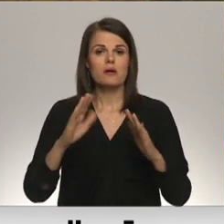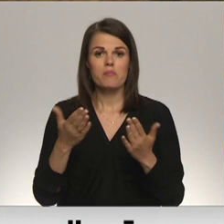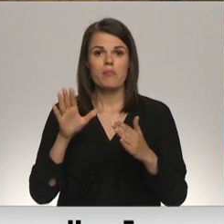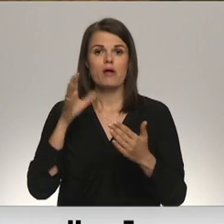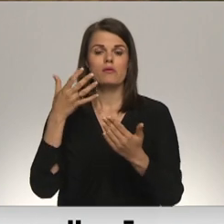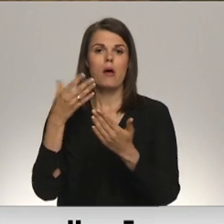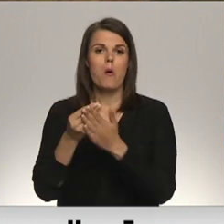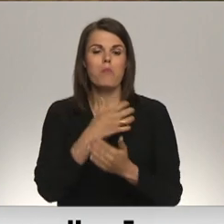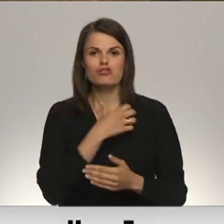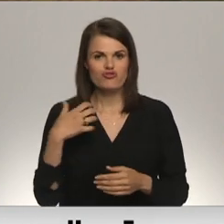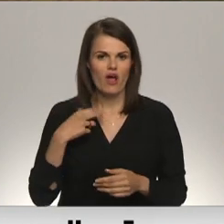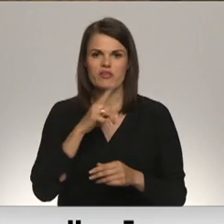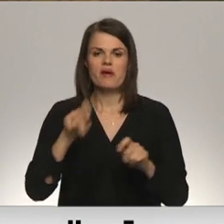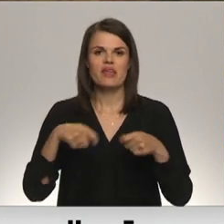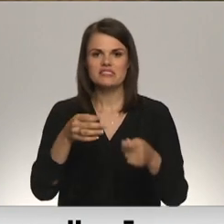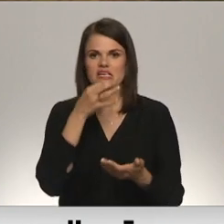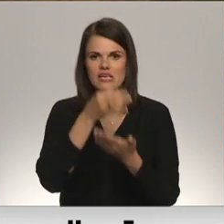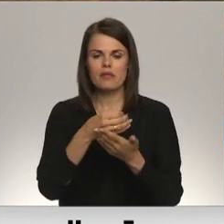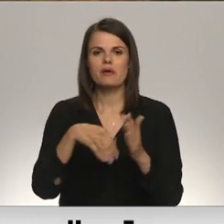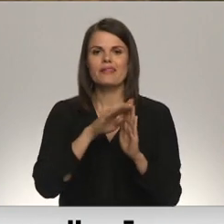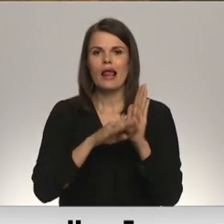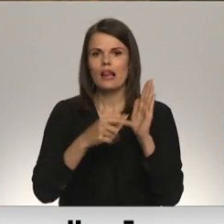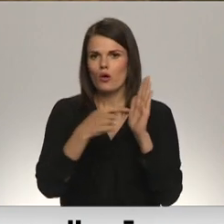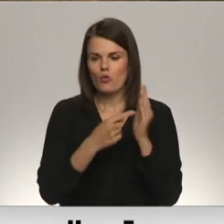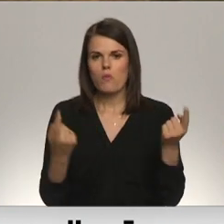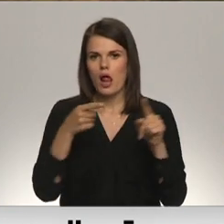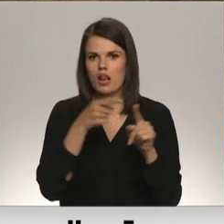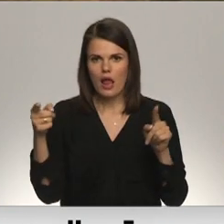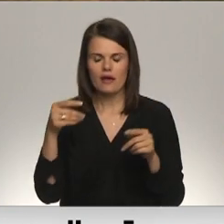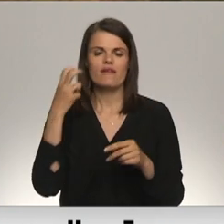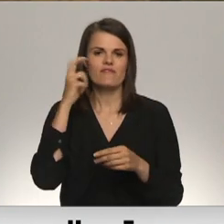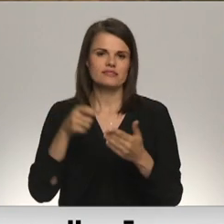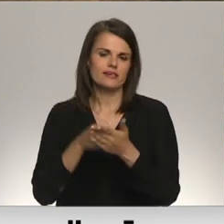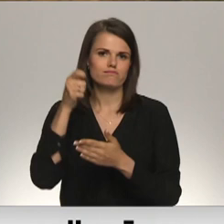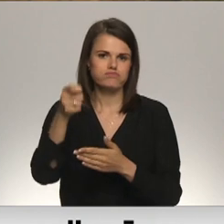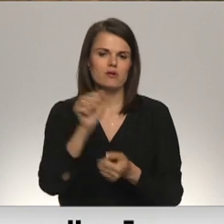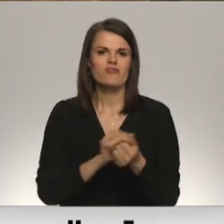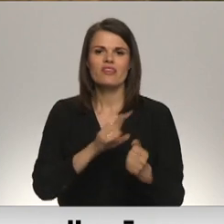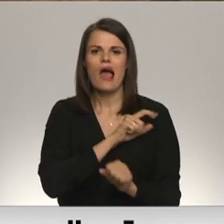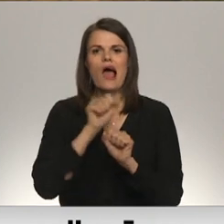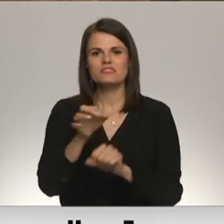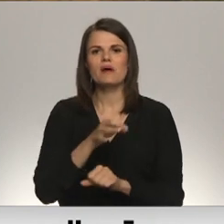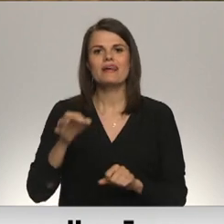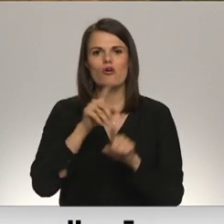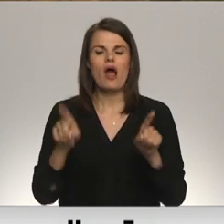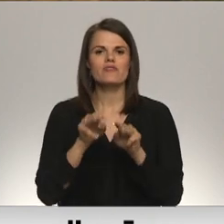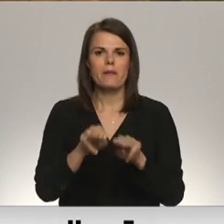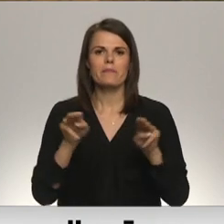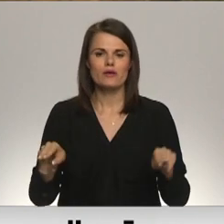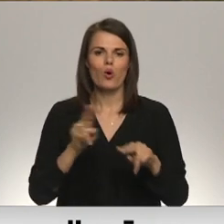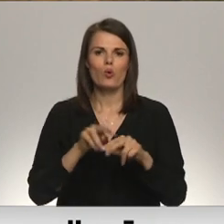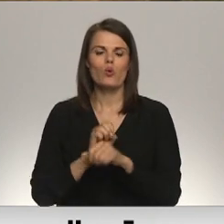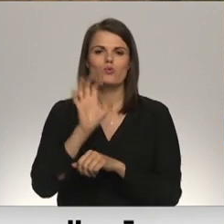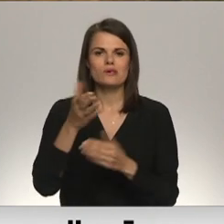sniedz atbildi likumā noteiktajā laikā, vecākie sniedz vēstuli vidi sasardzības un reģionālās attīstības ministrijā un